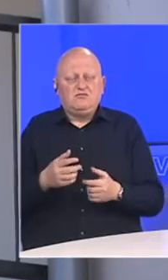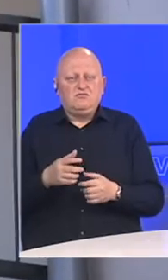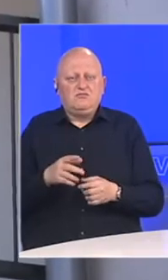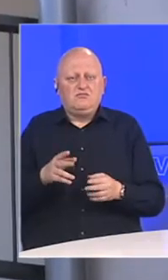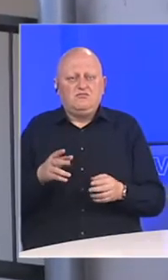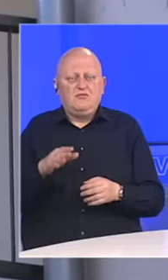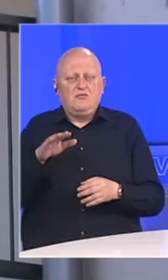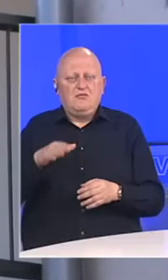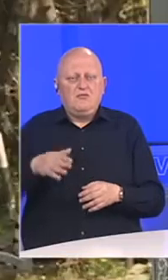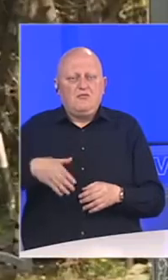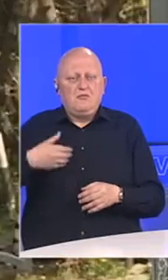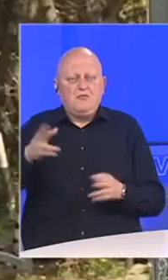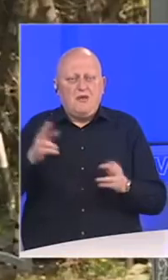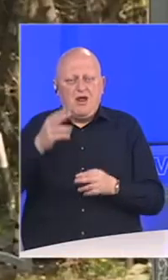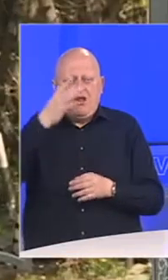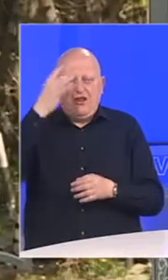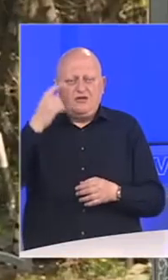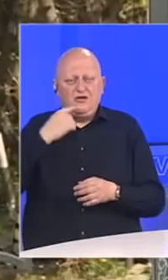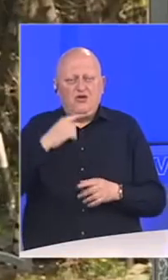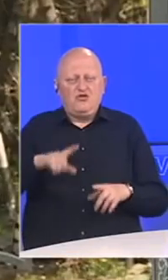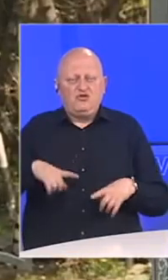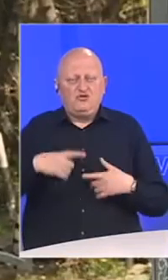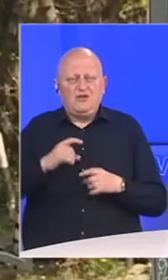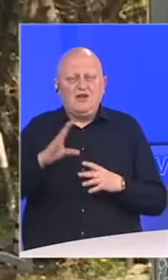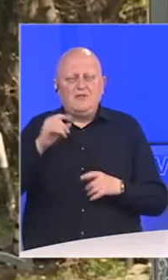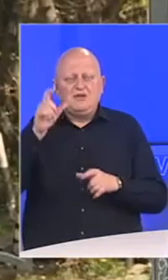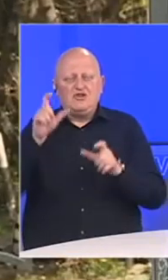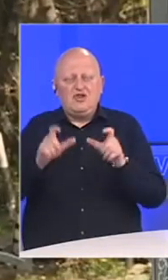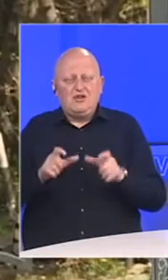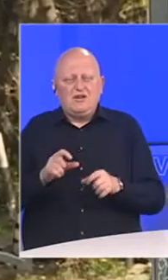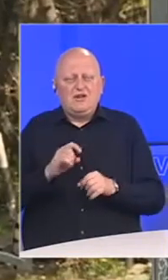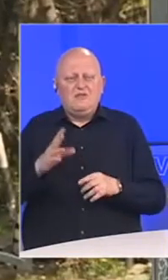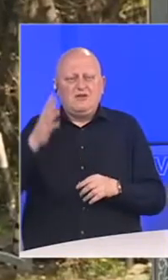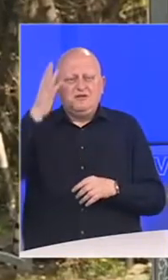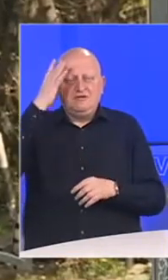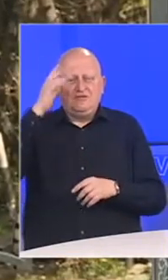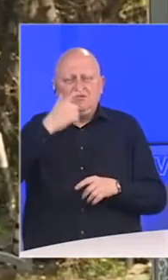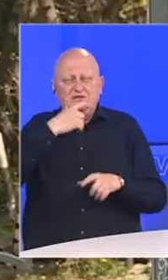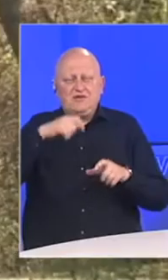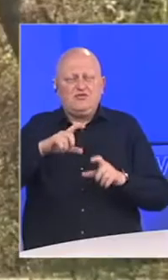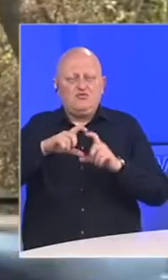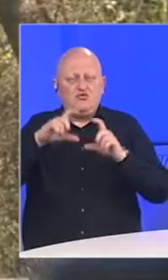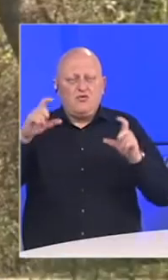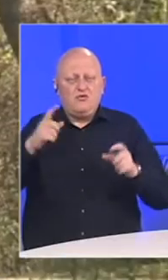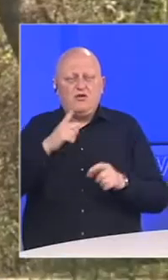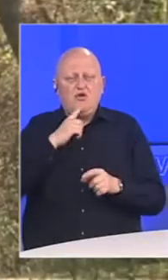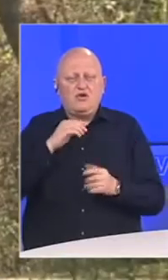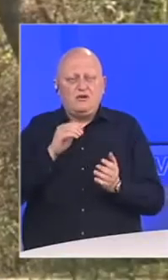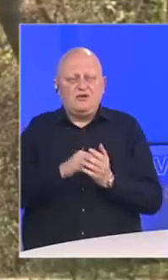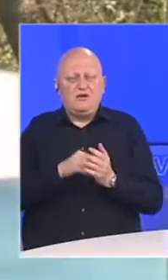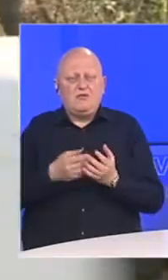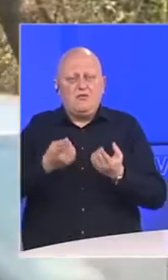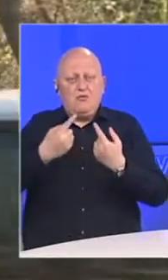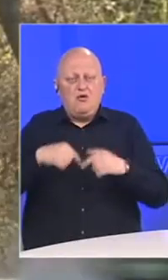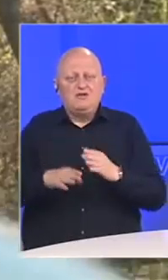malodobne osobe koje žive bez roditelja, bez skrbnika, u domovima, kojima je zaista potrebna